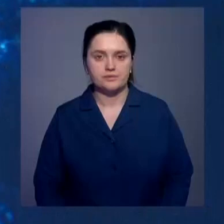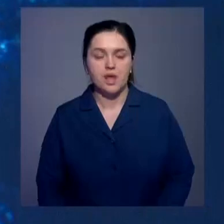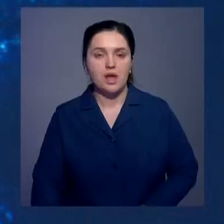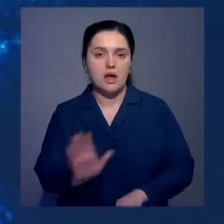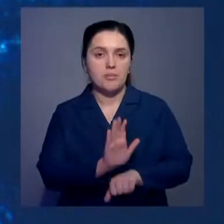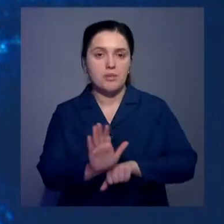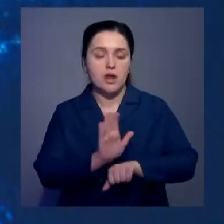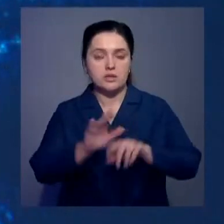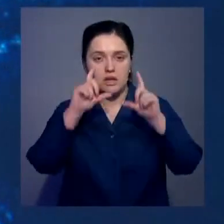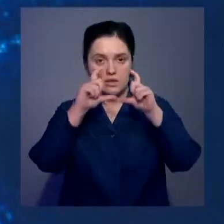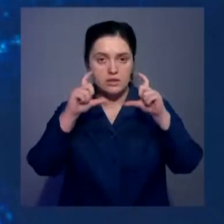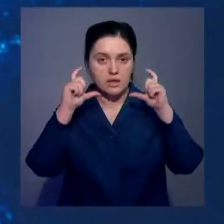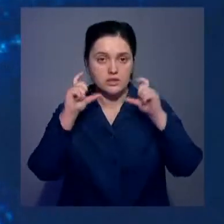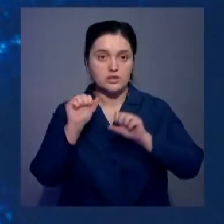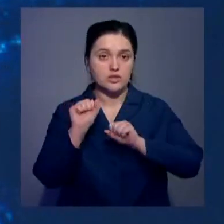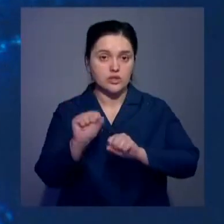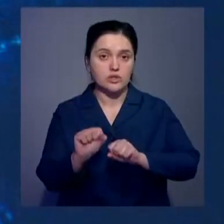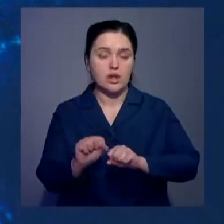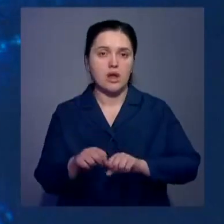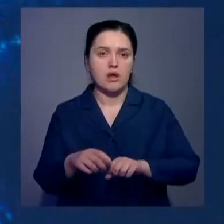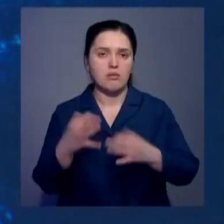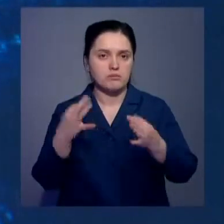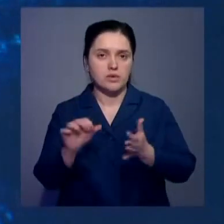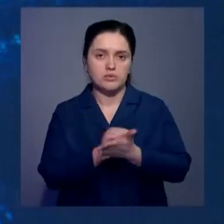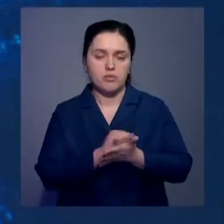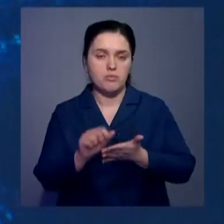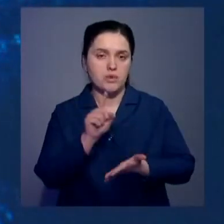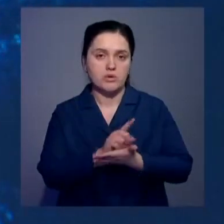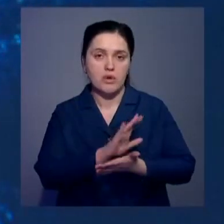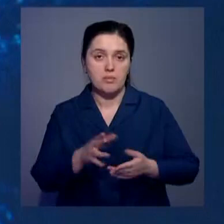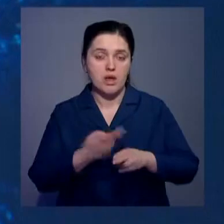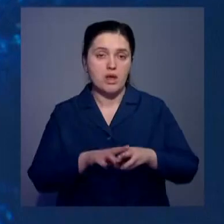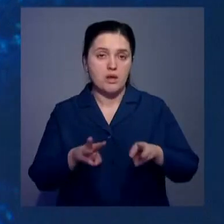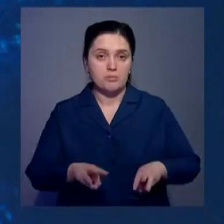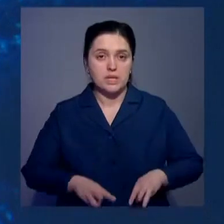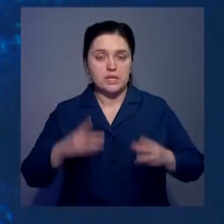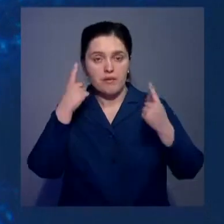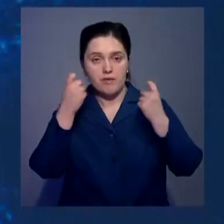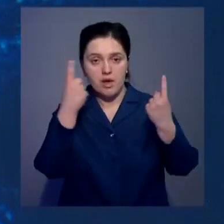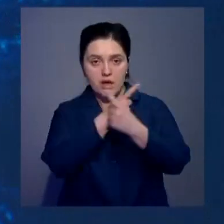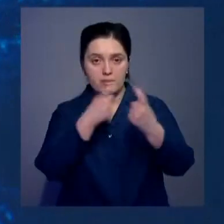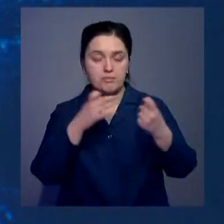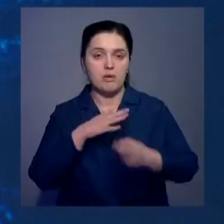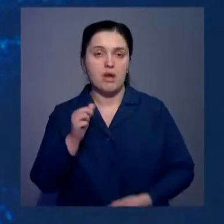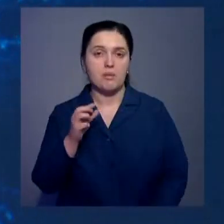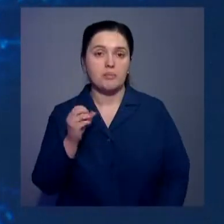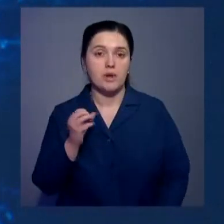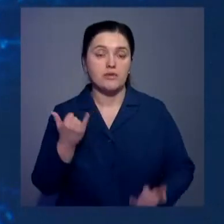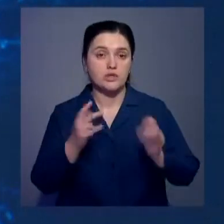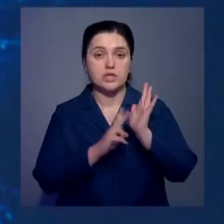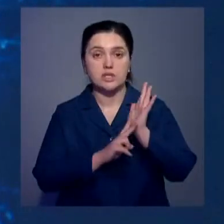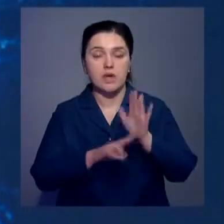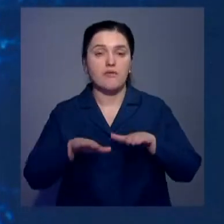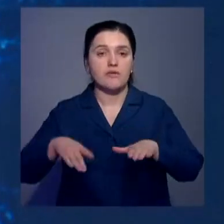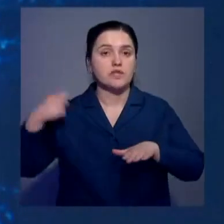Производство многоразовых тканевых масок не требует наличия лицензии. Об этом сегодня сообщил министр информации и общественного развития Даурин Абаев. Сейчас